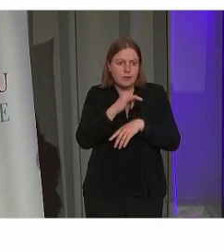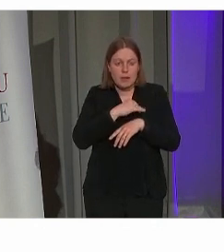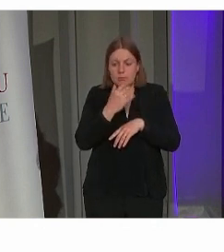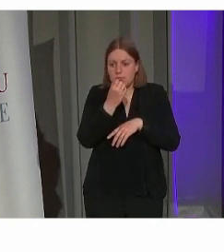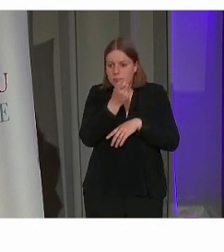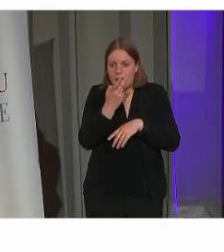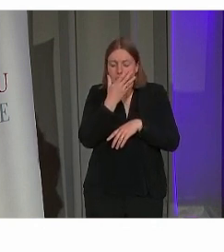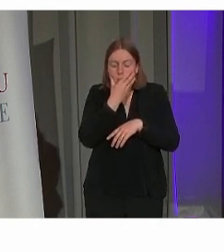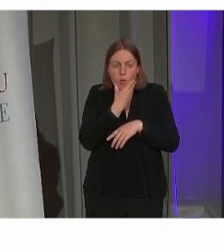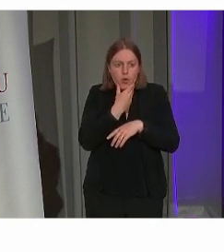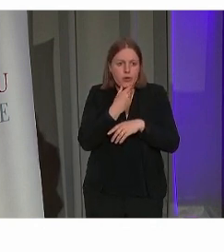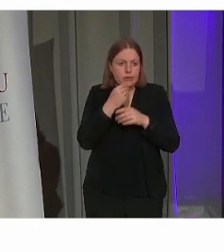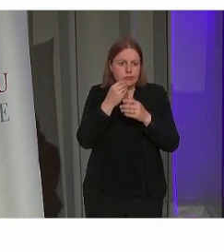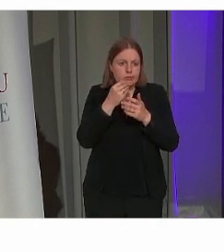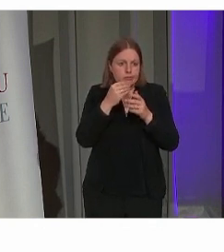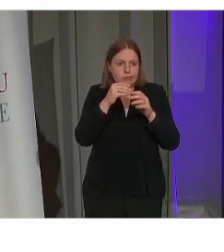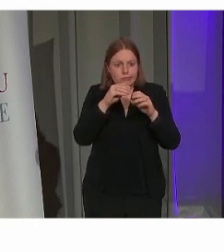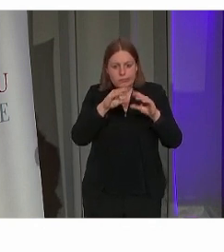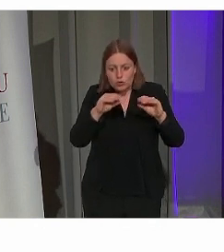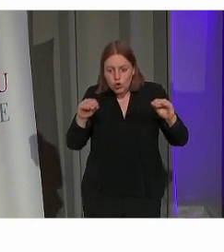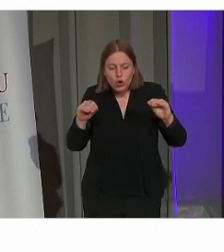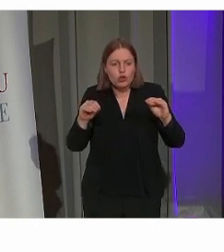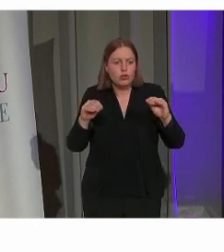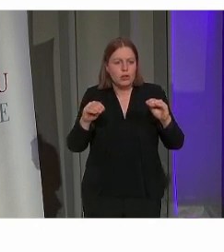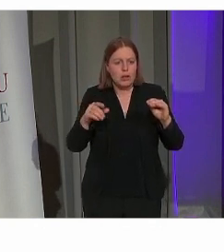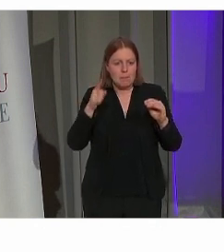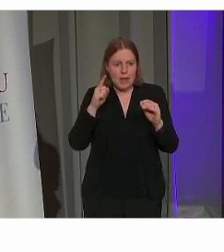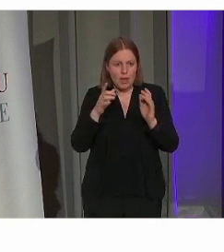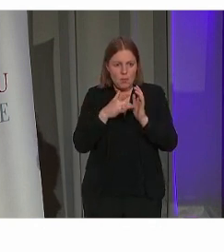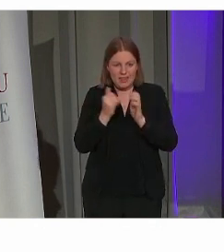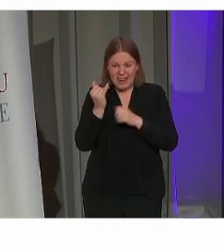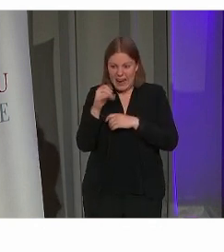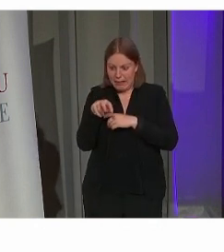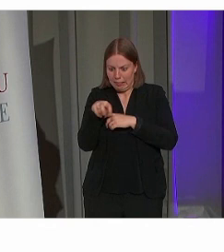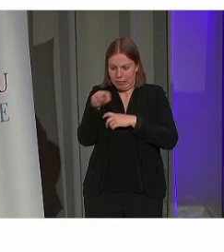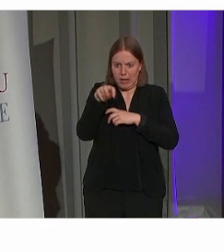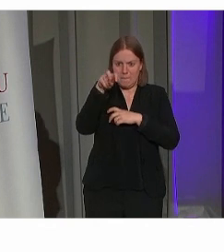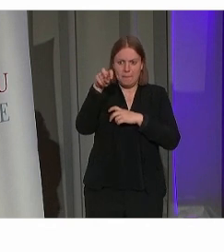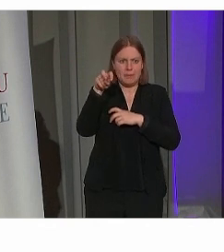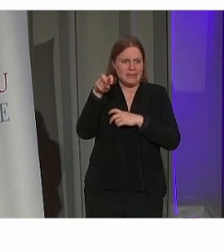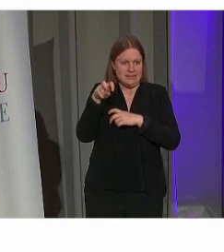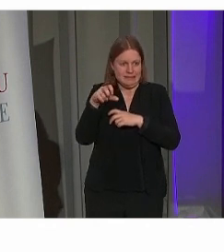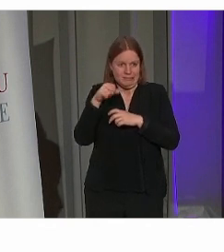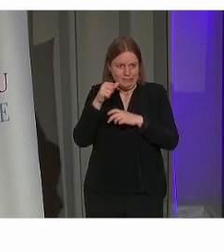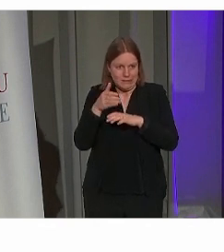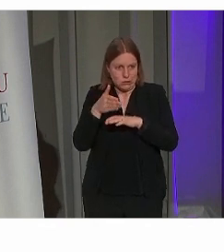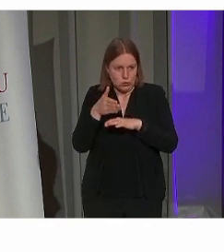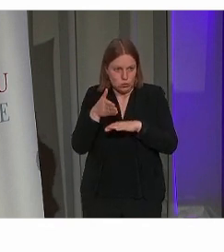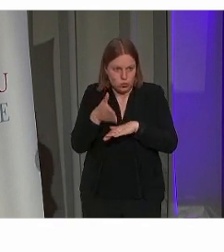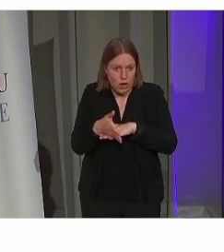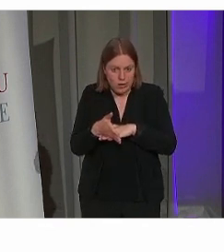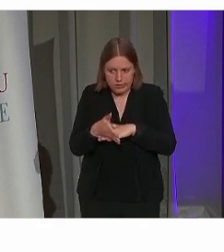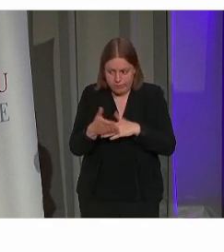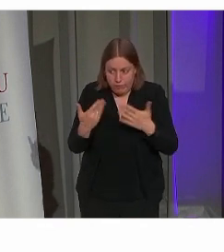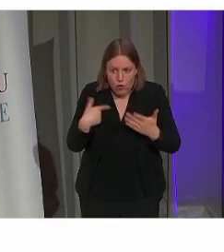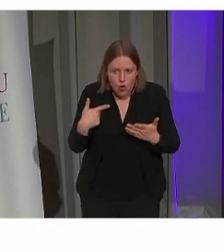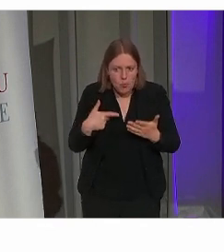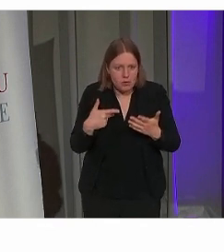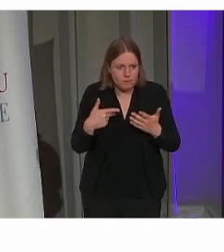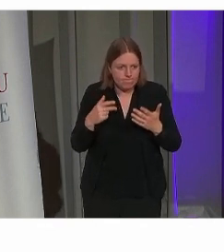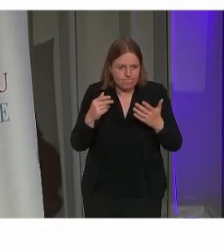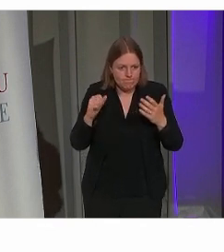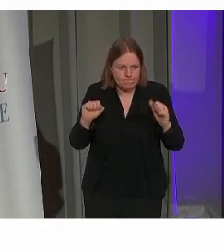stukken. Maar gezien de circulatie van het gebouw en de kleine wenteltrap dat er is, krijgen we die eigenlijk, minstens momenteel, niet